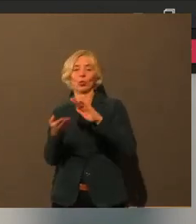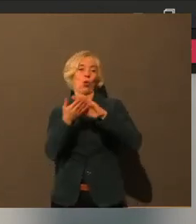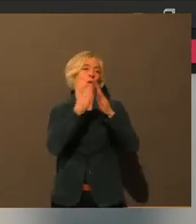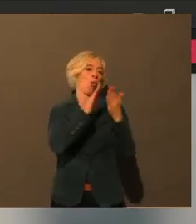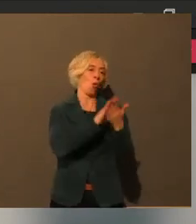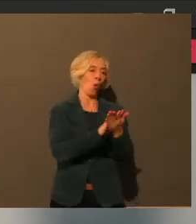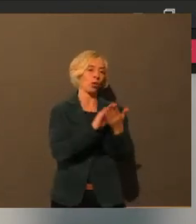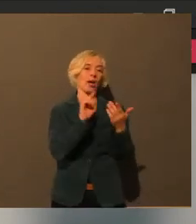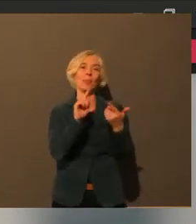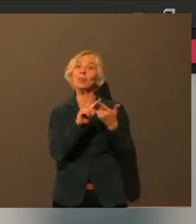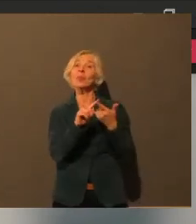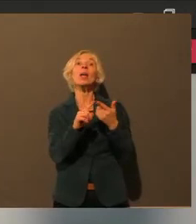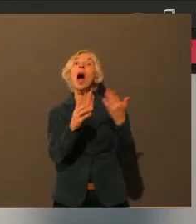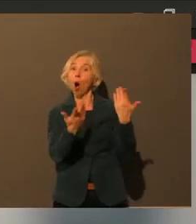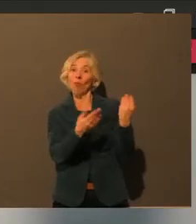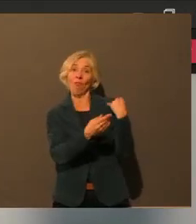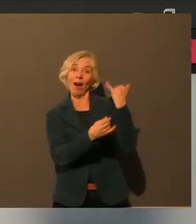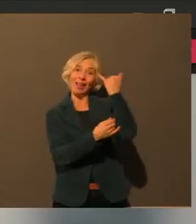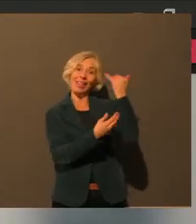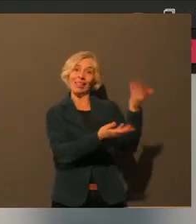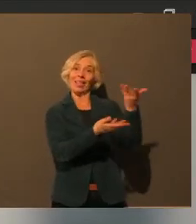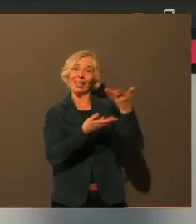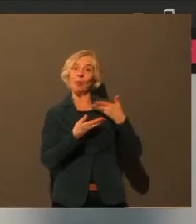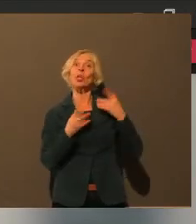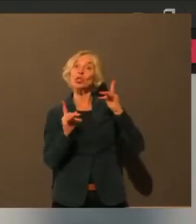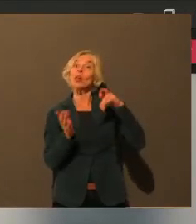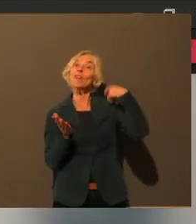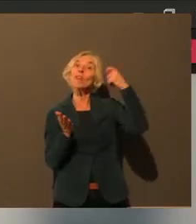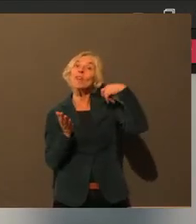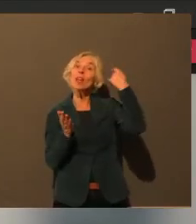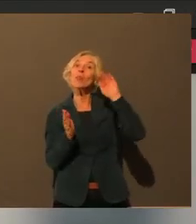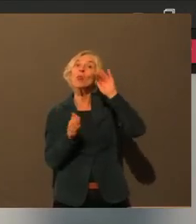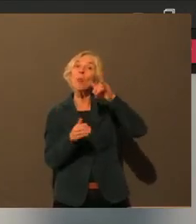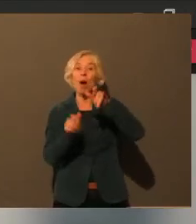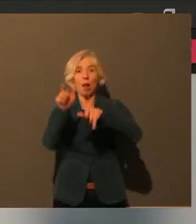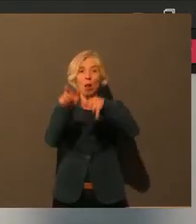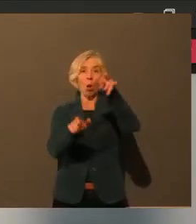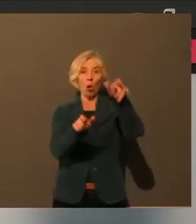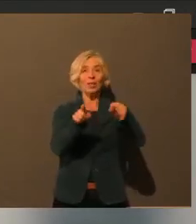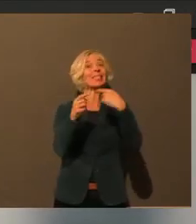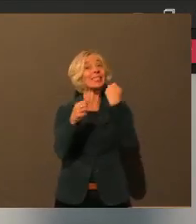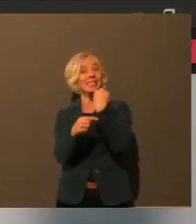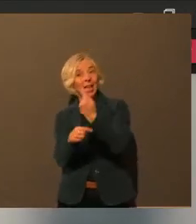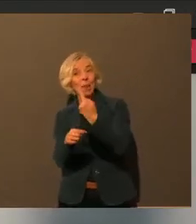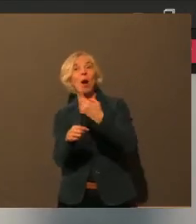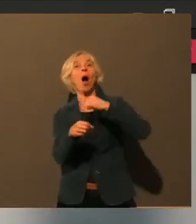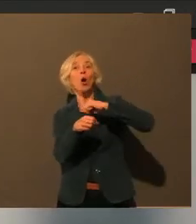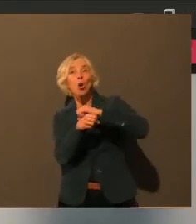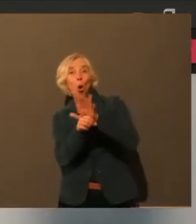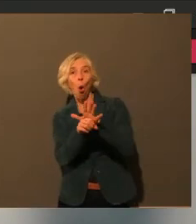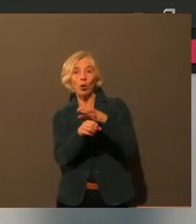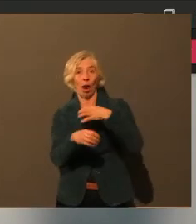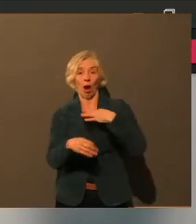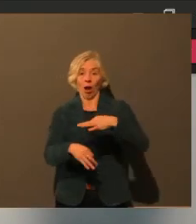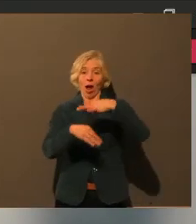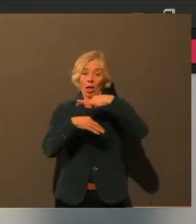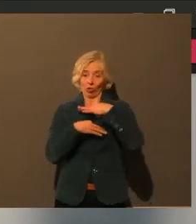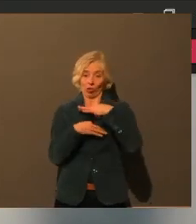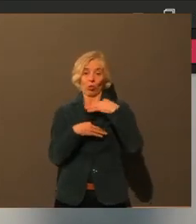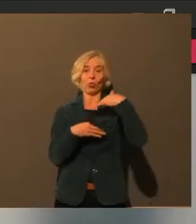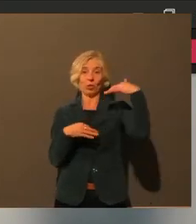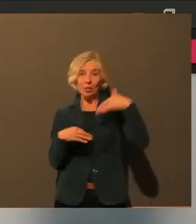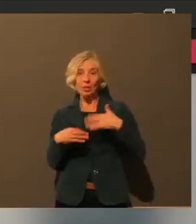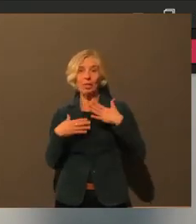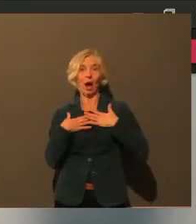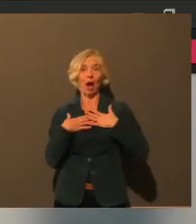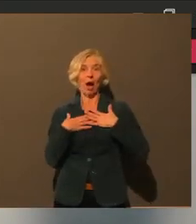Corona ja auch wirklich erkrankt waren und wie es denen heutzutage geht. Da haben sich inzwischen der Bayerische Rundfunk und die Augsburger Allgemeinde gemeldet bei uns, die gesagt